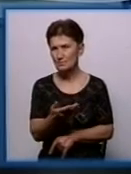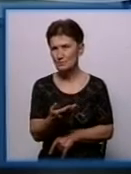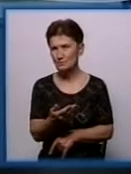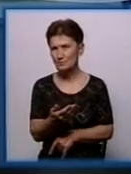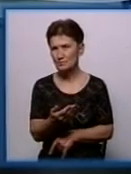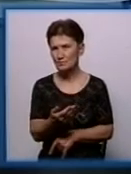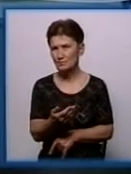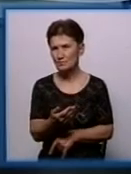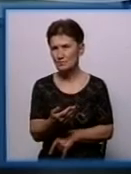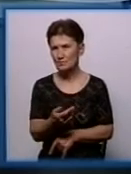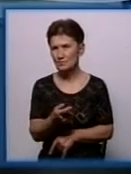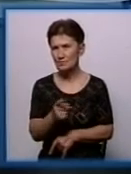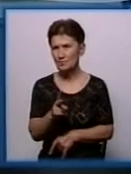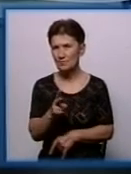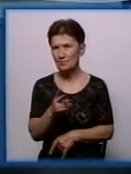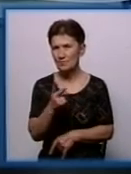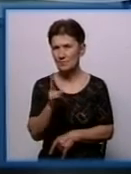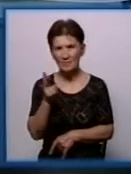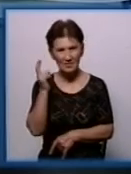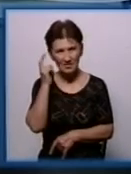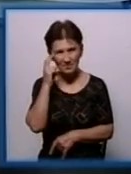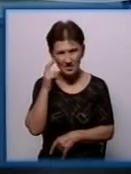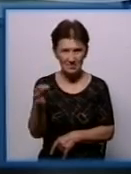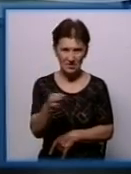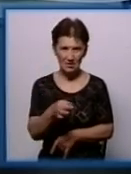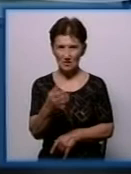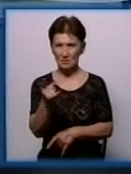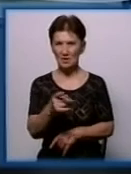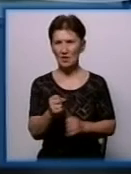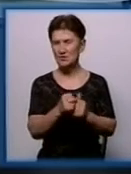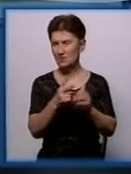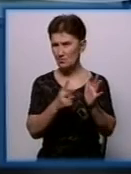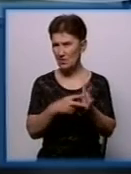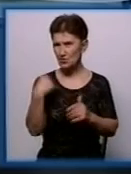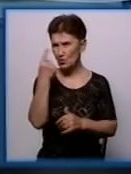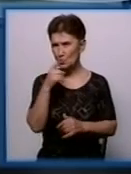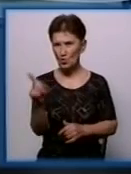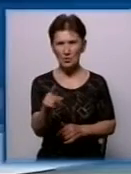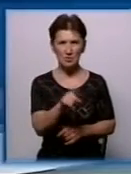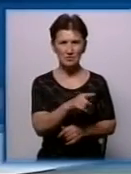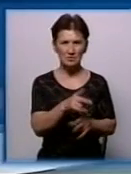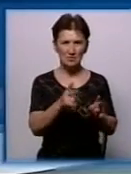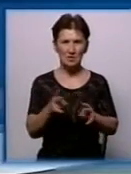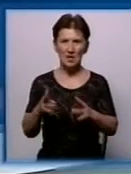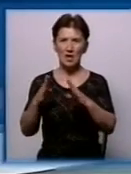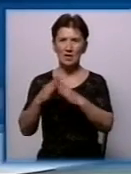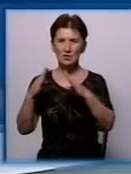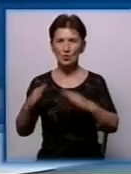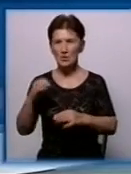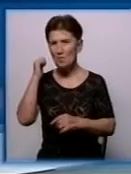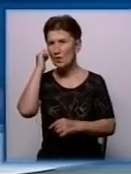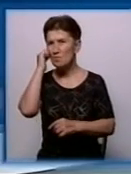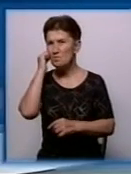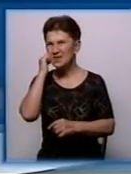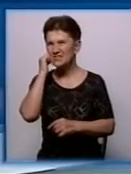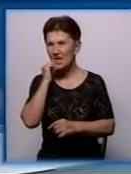село Літочки Київської області загинуло 17 осіб, там будинок престарілих зробили, без